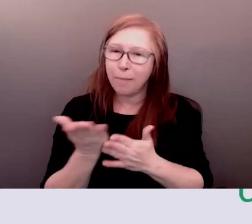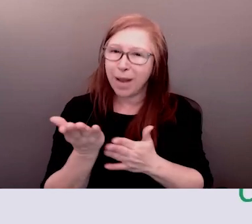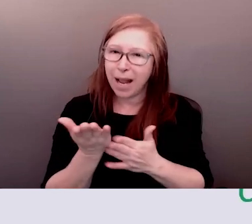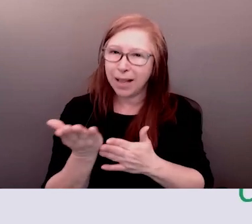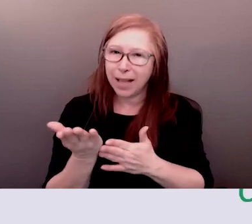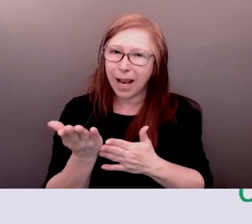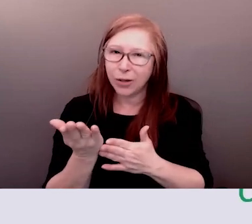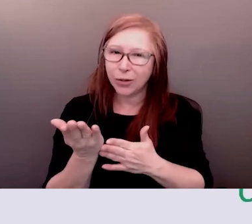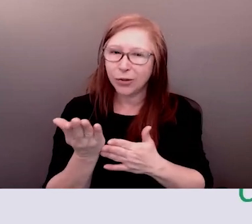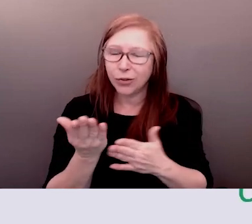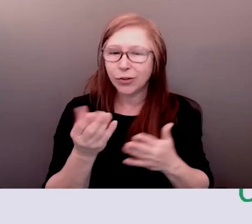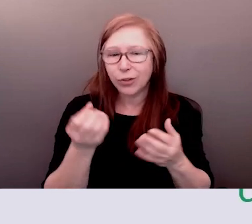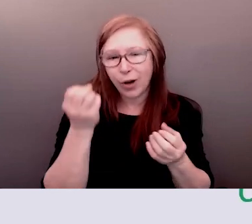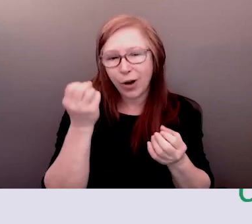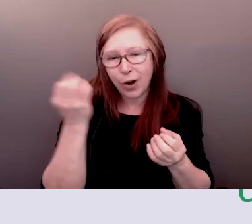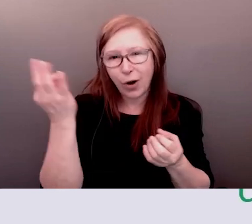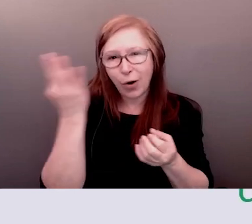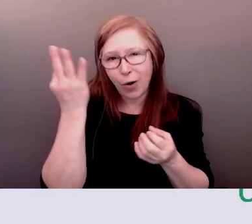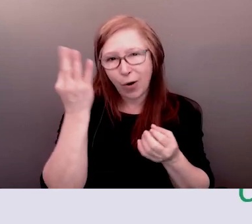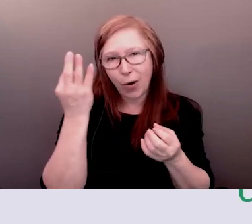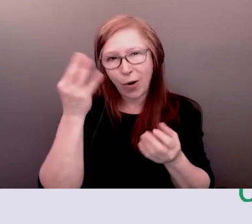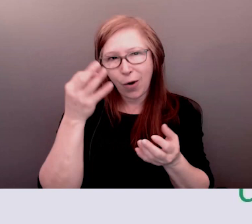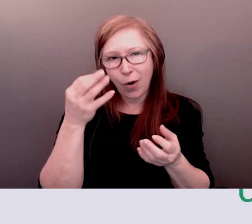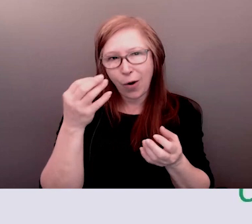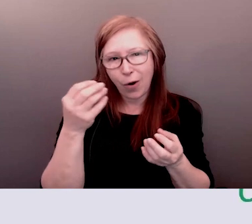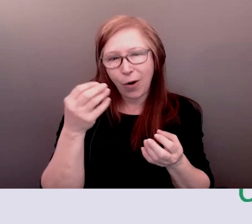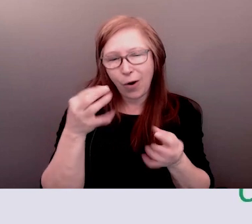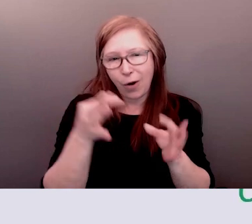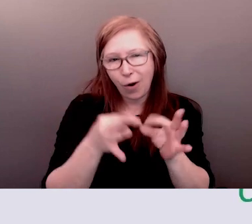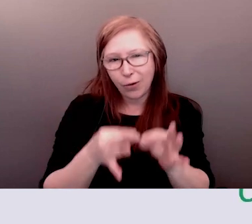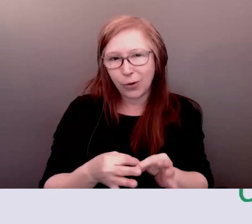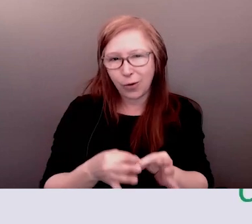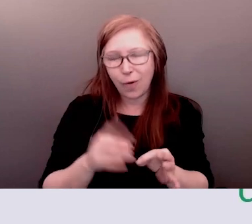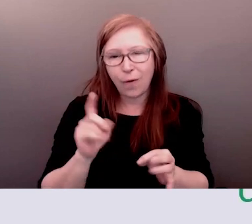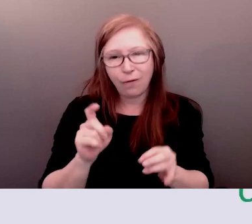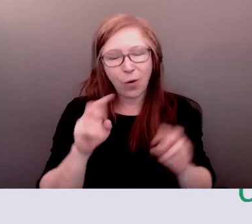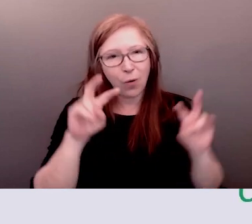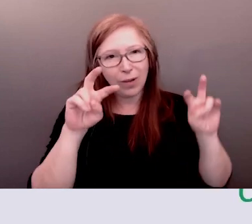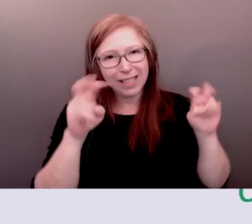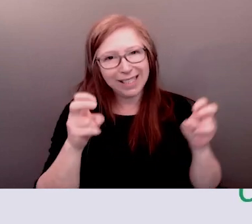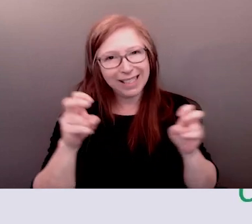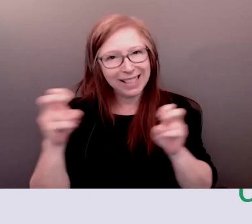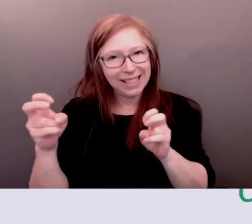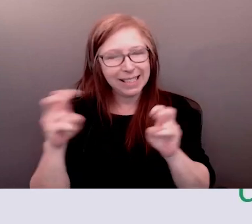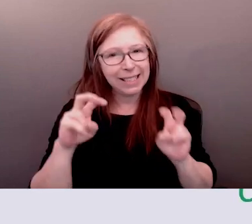et sentir en sécurité en termes de qui nous sommes en fait dans tout environnement